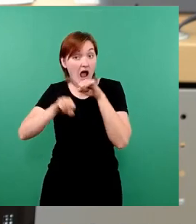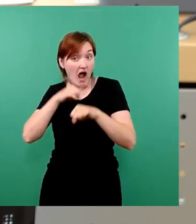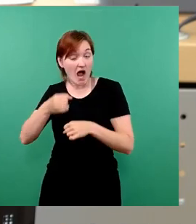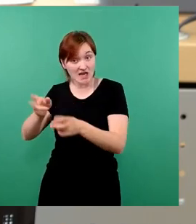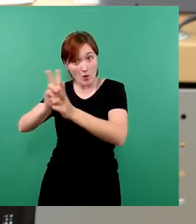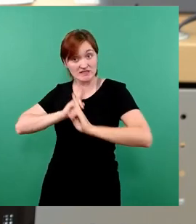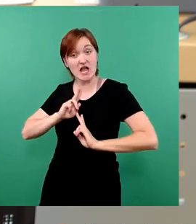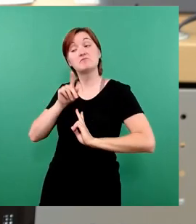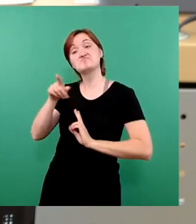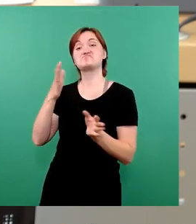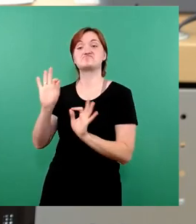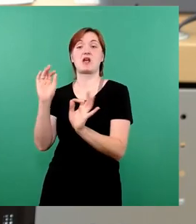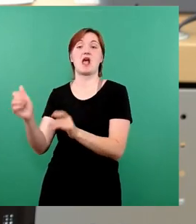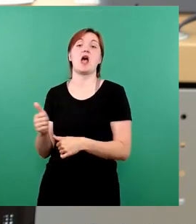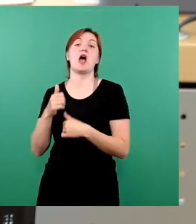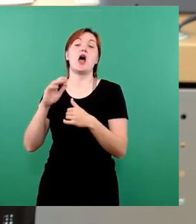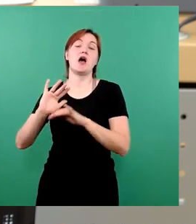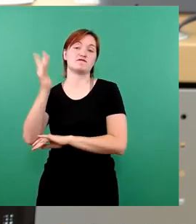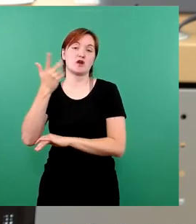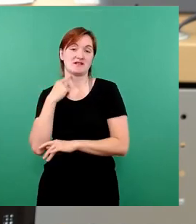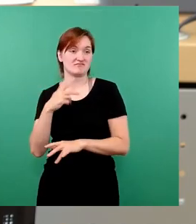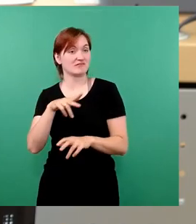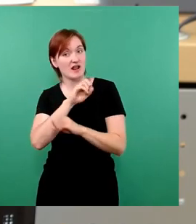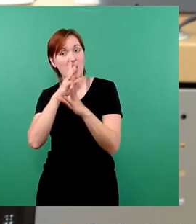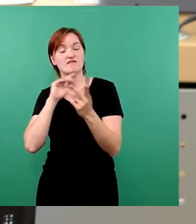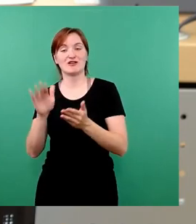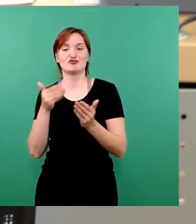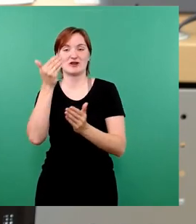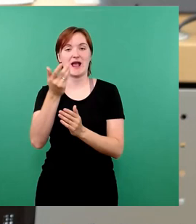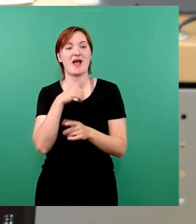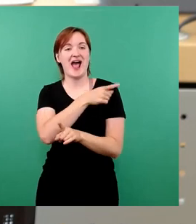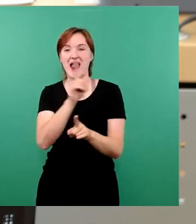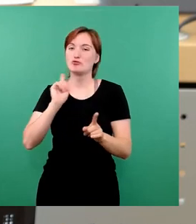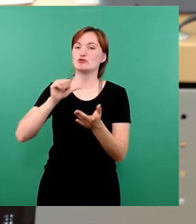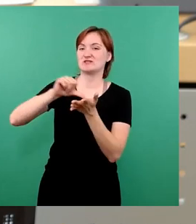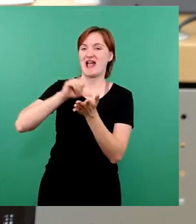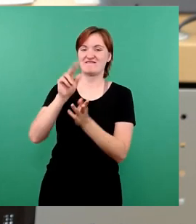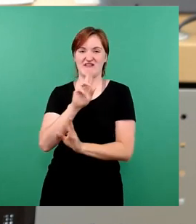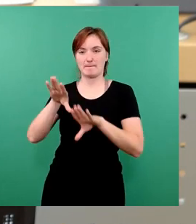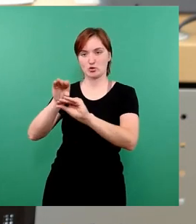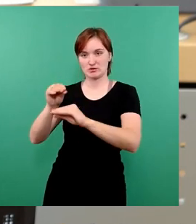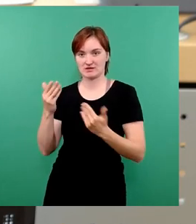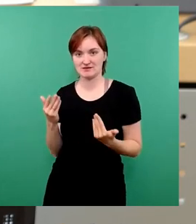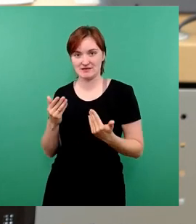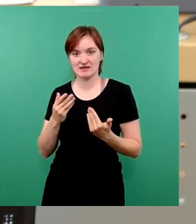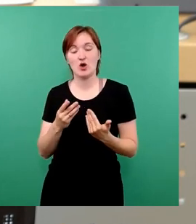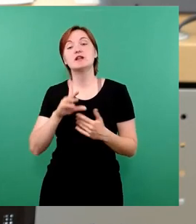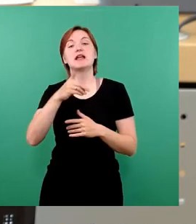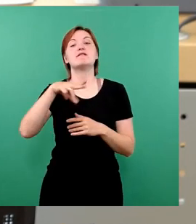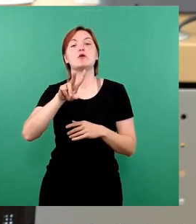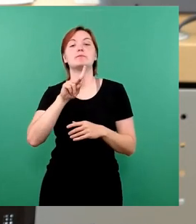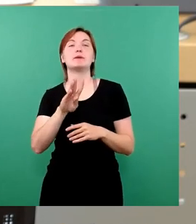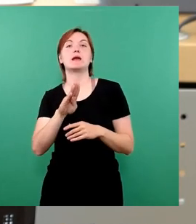Dienstleistung, die ich verschenke, erfolgreich. Aber es müssen alle bezahlen für die, die es nutzen. Die DVB muss sich da auf den Kernauftrag